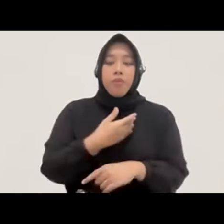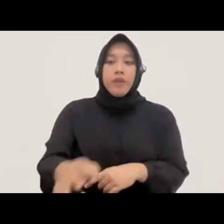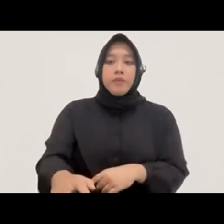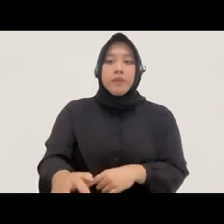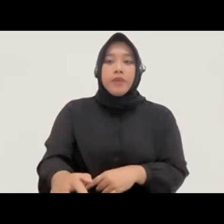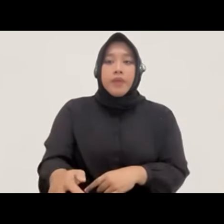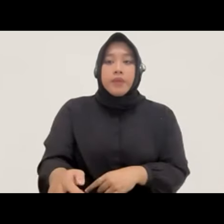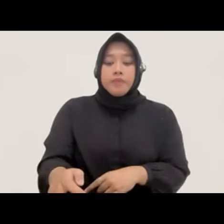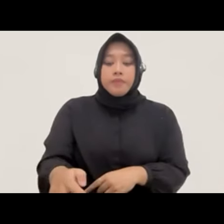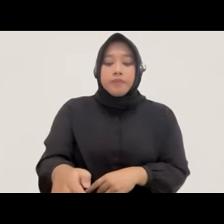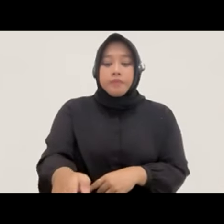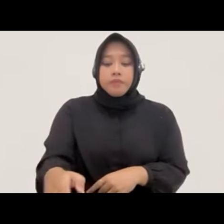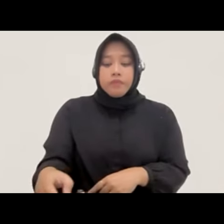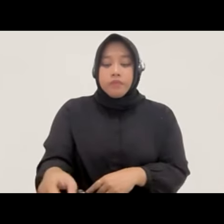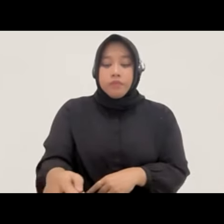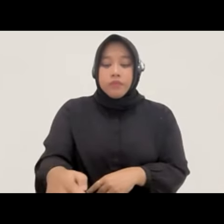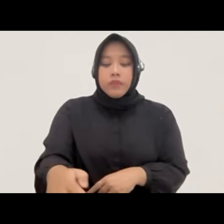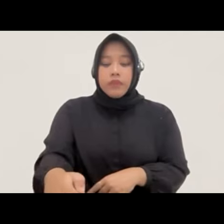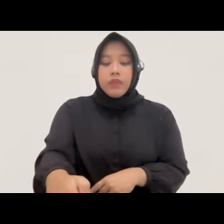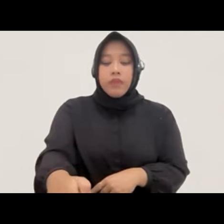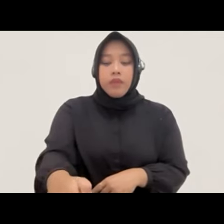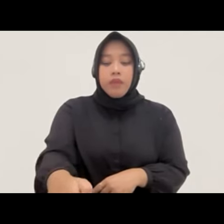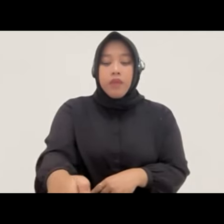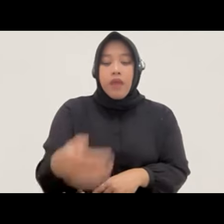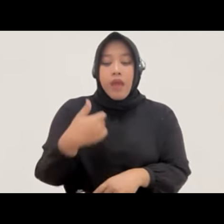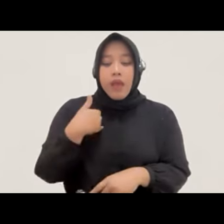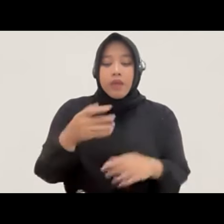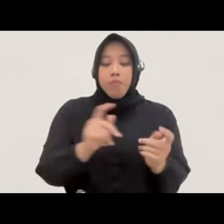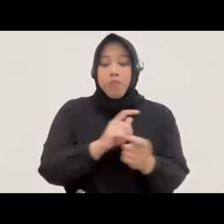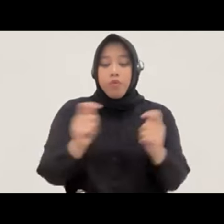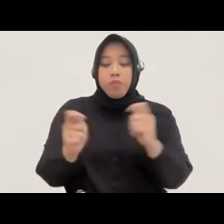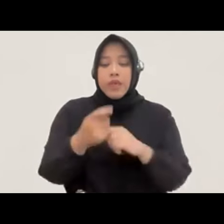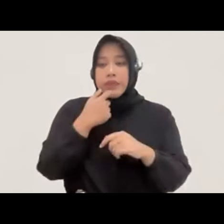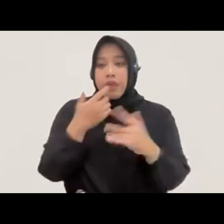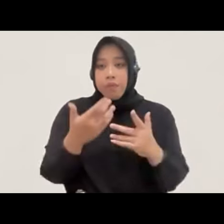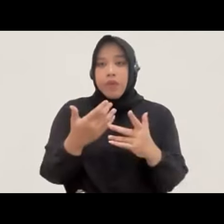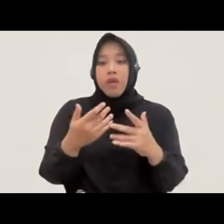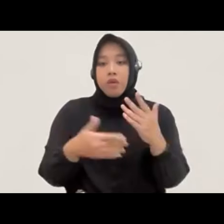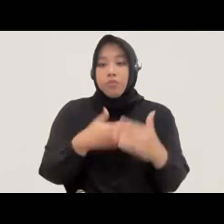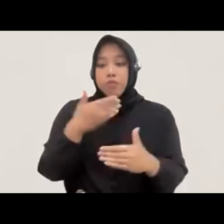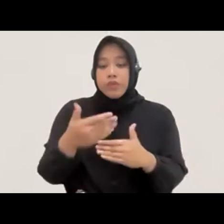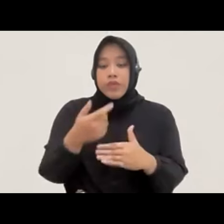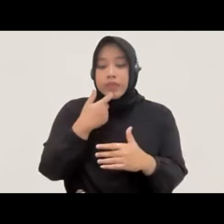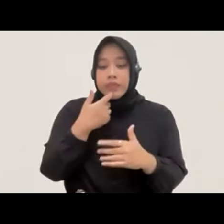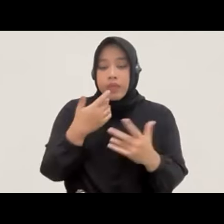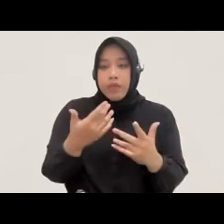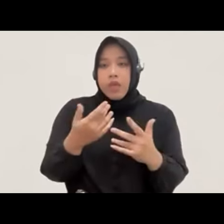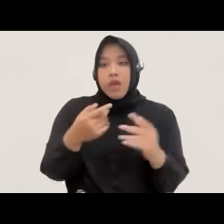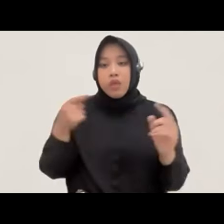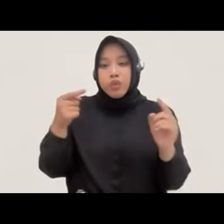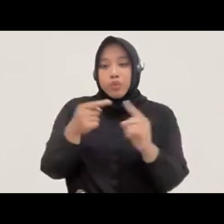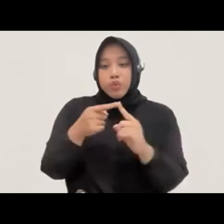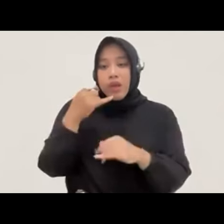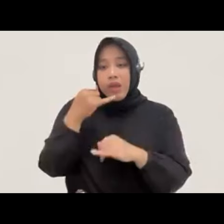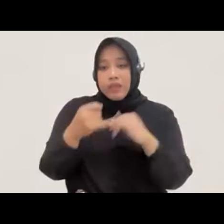terjadi pergeseran terjadi miskonsepsi yang pada akhirnya kemudian berujung pada kalau di